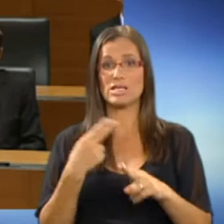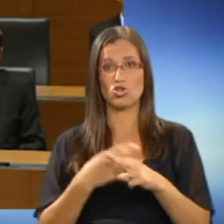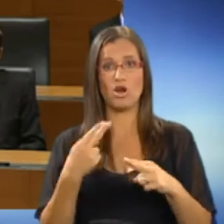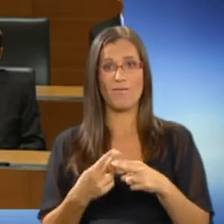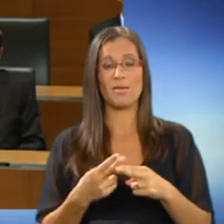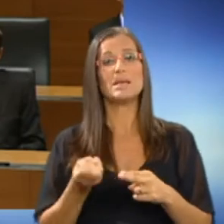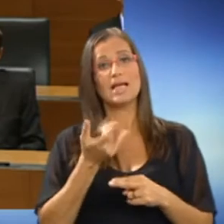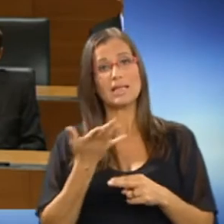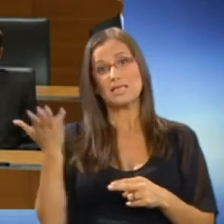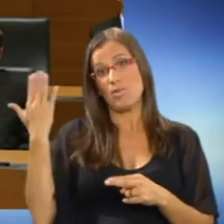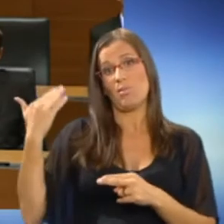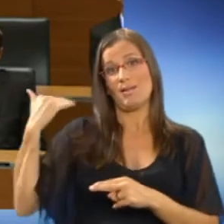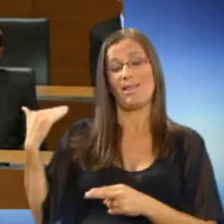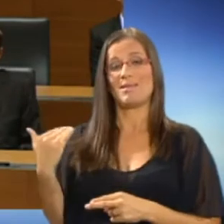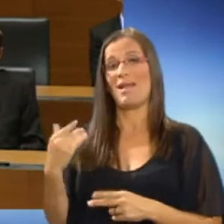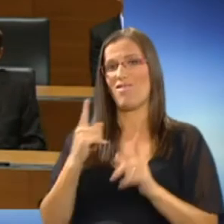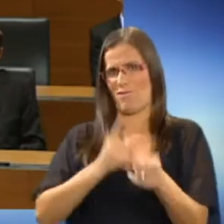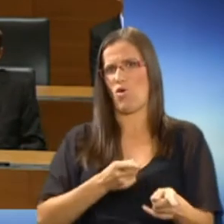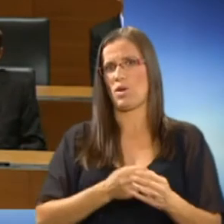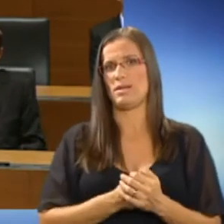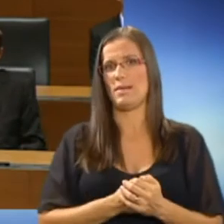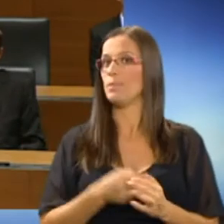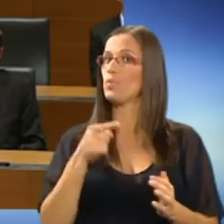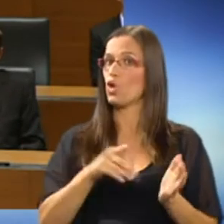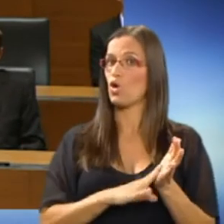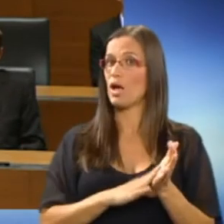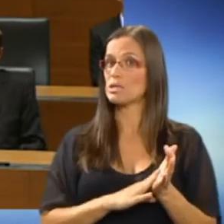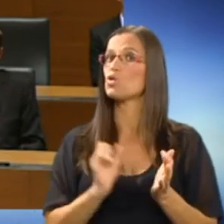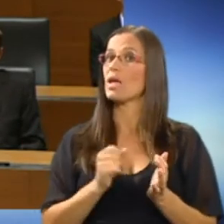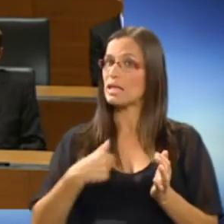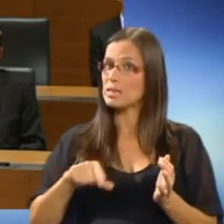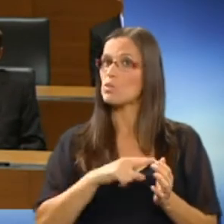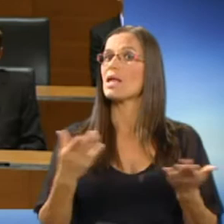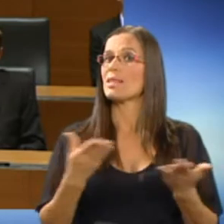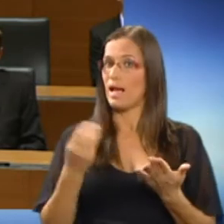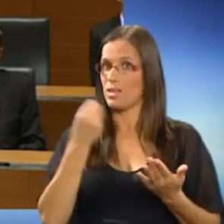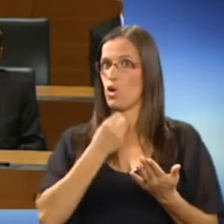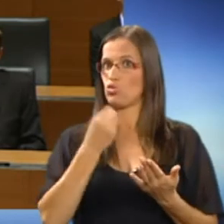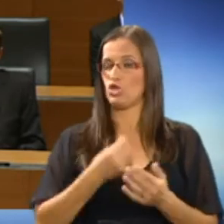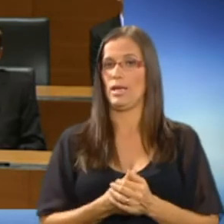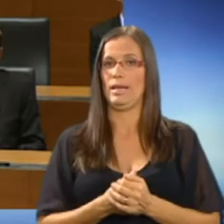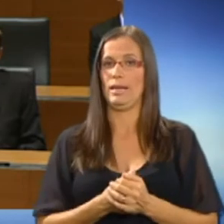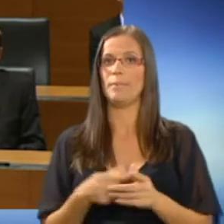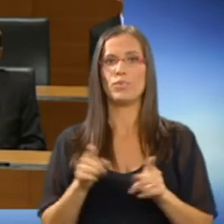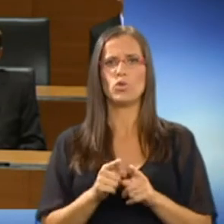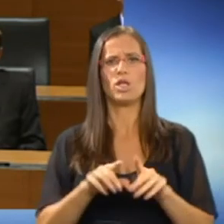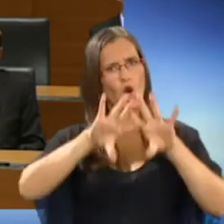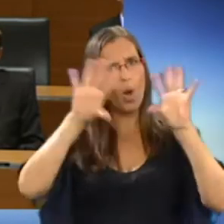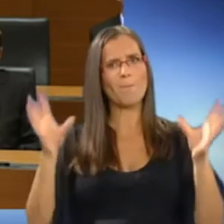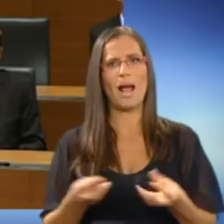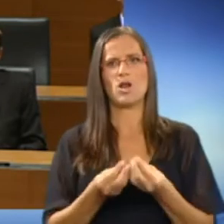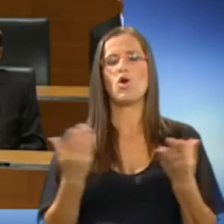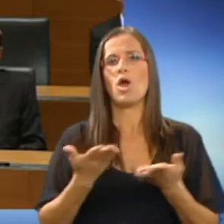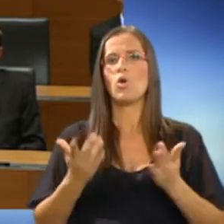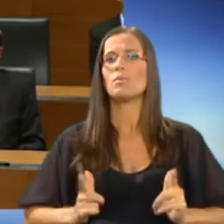katerimi smo bili nekdaj v vojni. To dokazuje, da smo se nekaj naučili. Tudi globalno